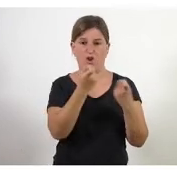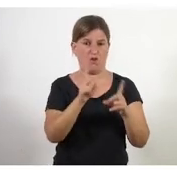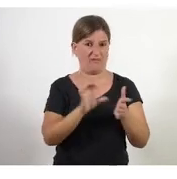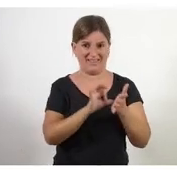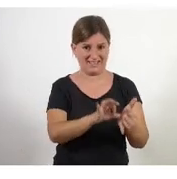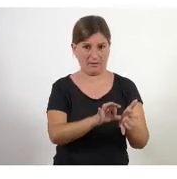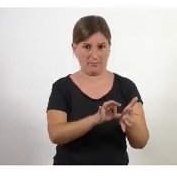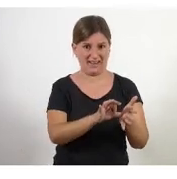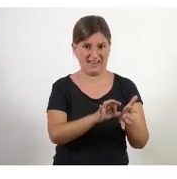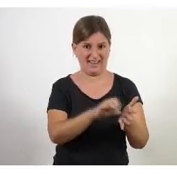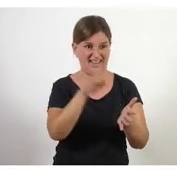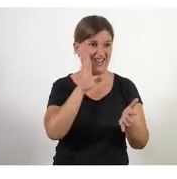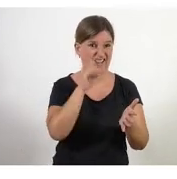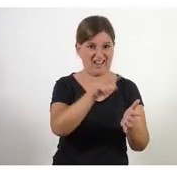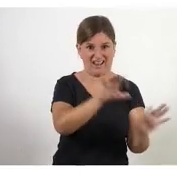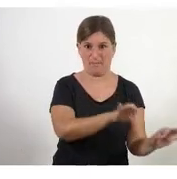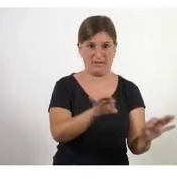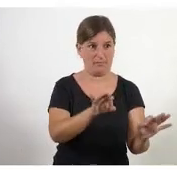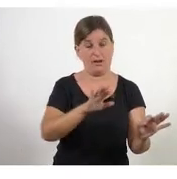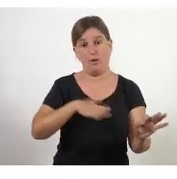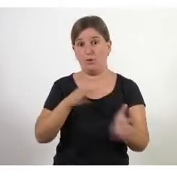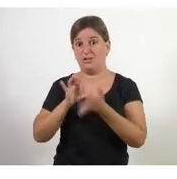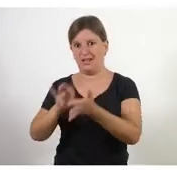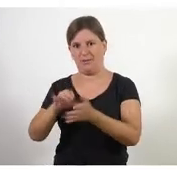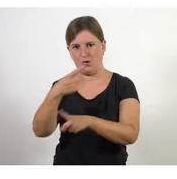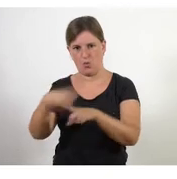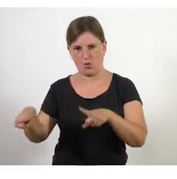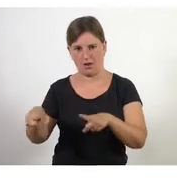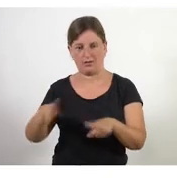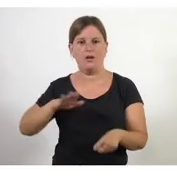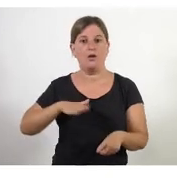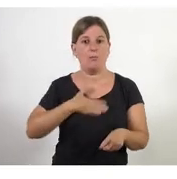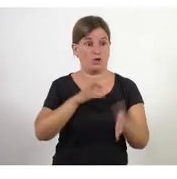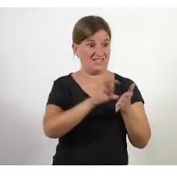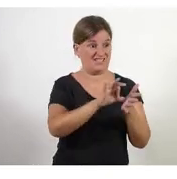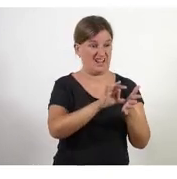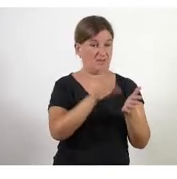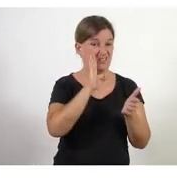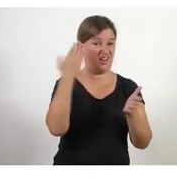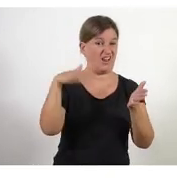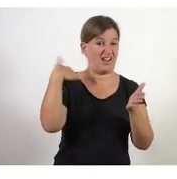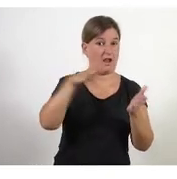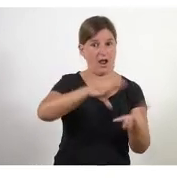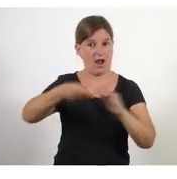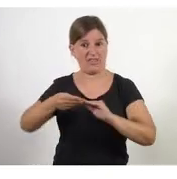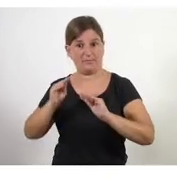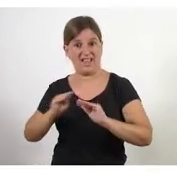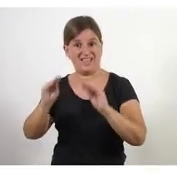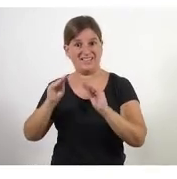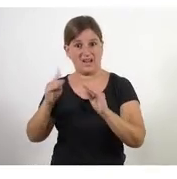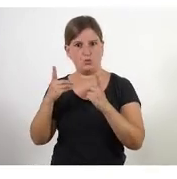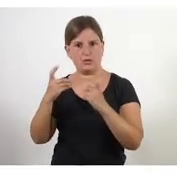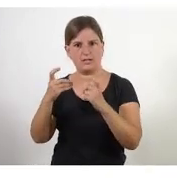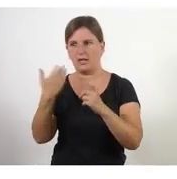necessiten un altre si tu pots adaptar ja els teus serveis a les seves noves necessitats estàs entregant de forma molt primerenca